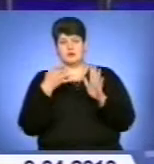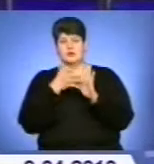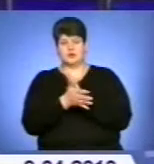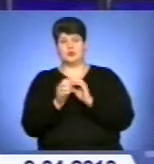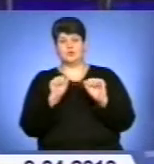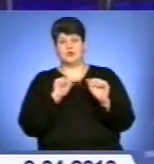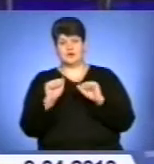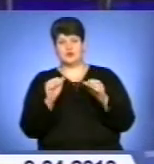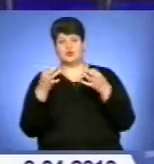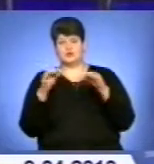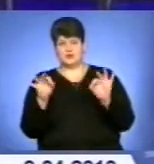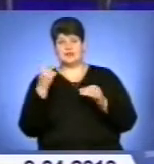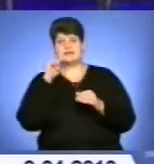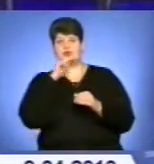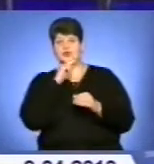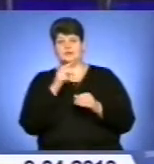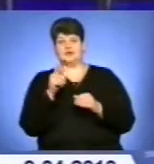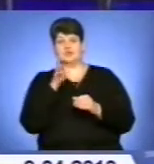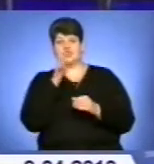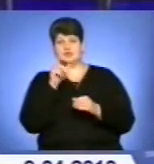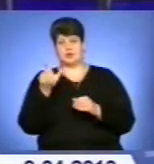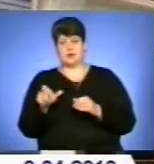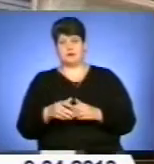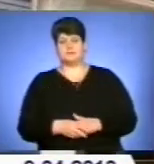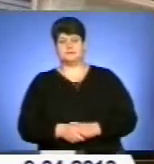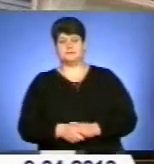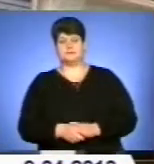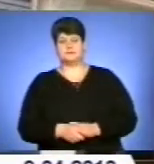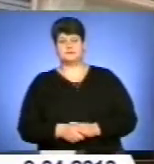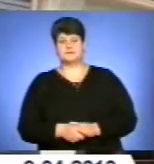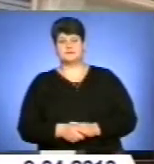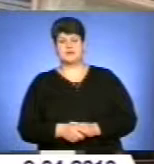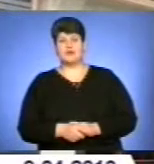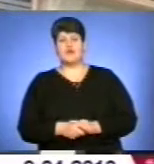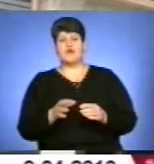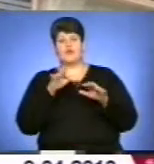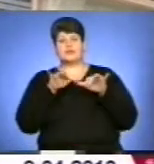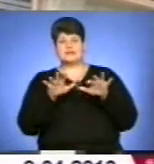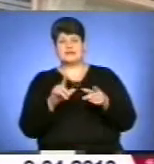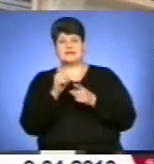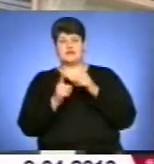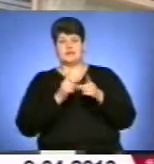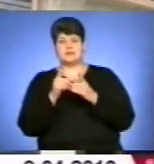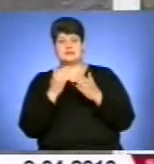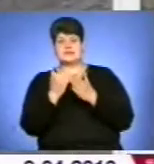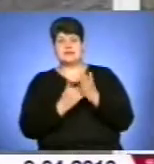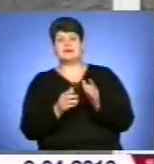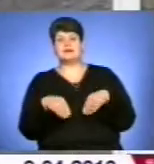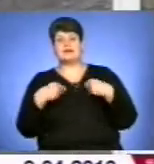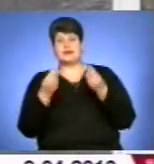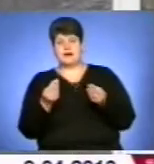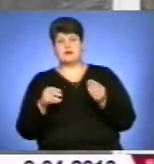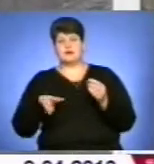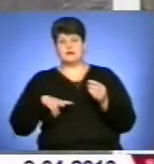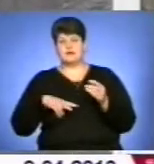та дозволить значно зекономити час громадян. У процесі реформування системи надання адміністративних послуг